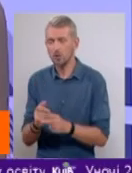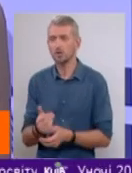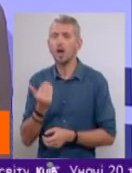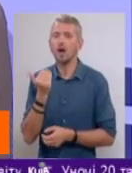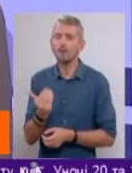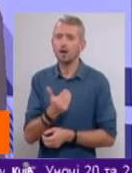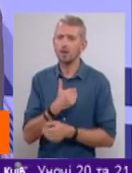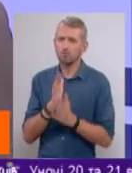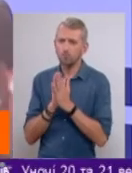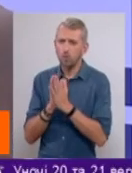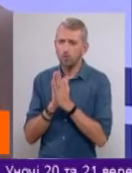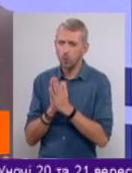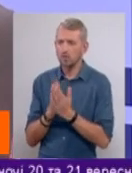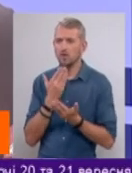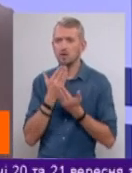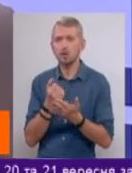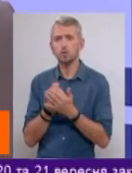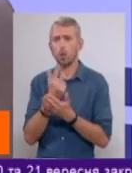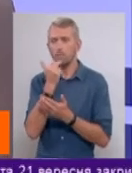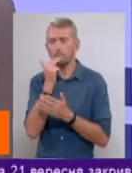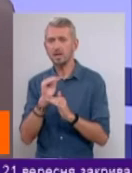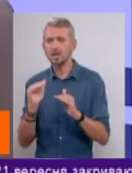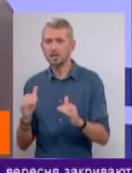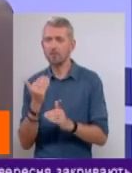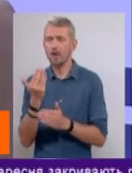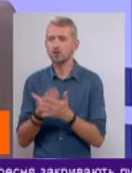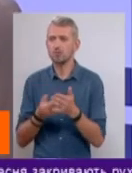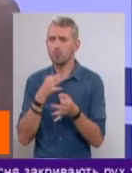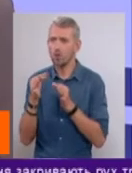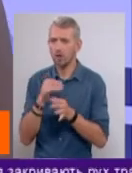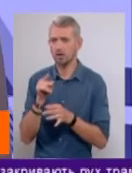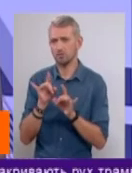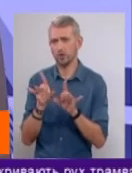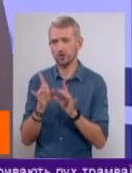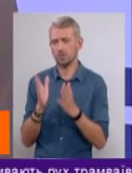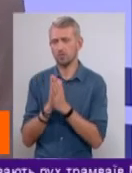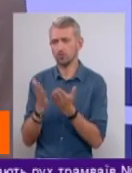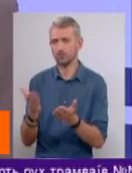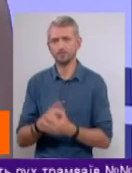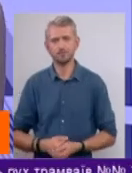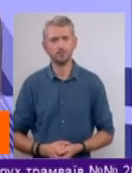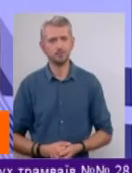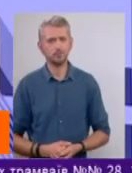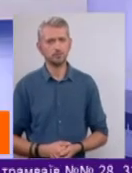Олександр, потім попрошу звернутися і до підлітків так само, і ваші поради їм звучити. Прошу, пані Любов.